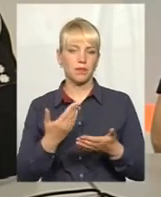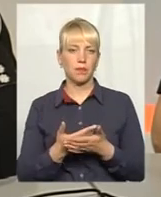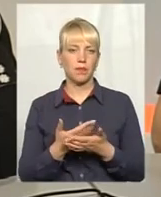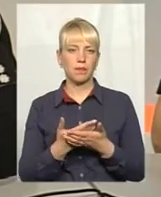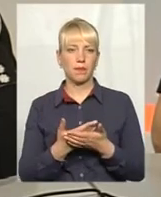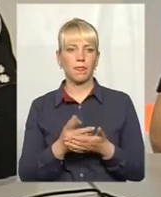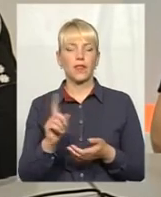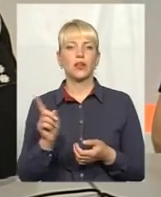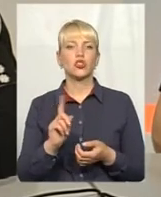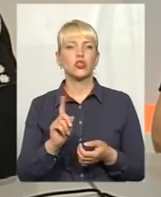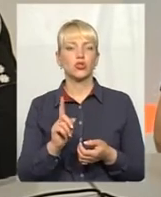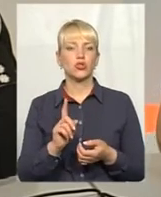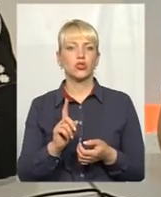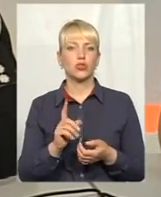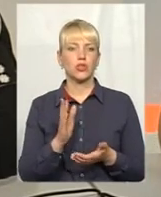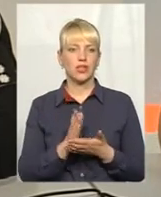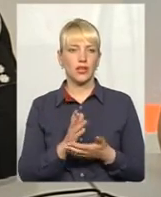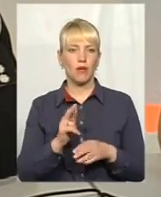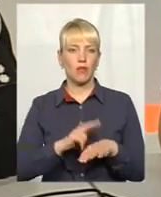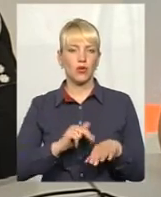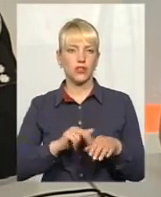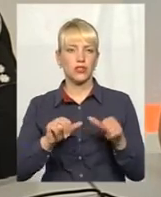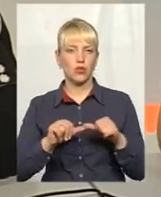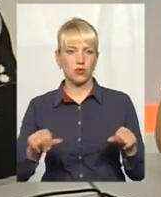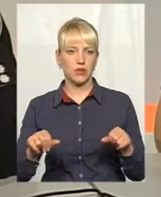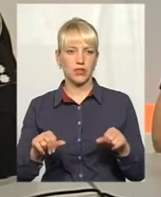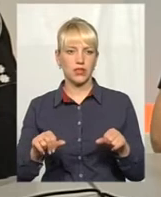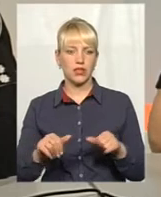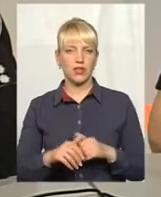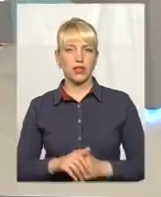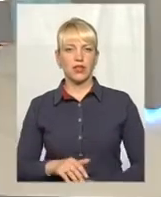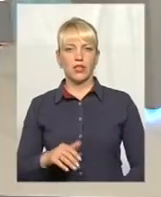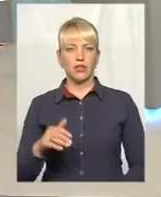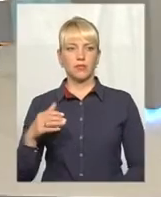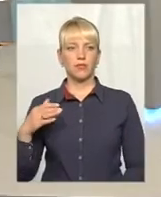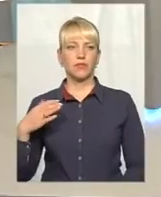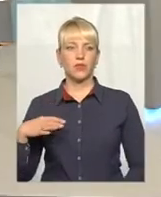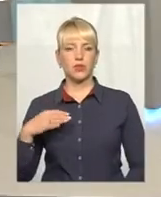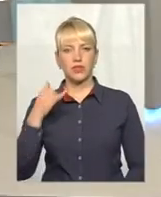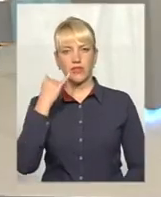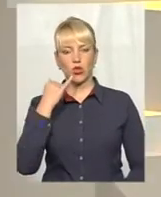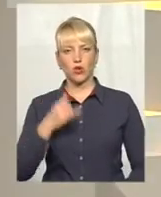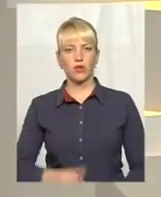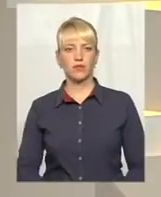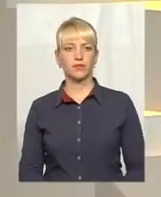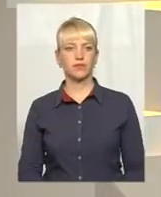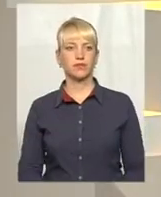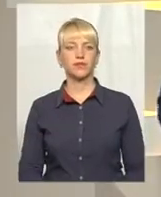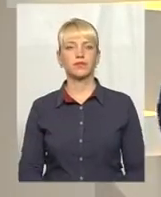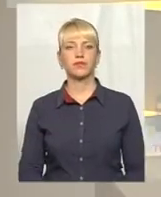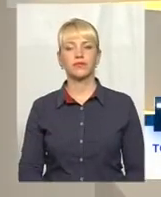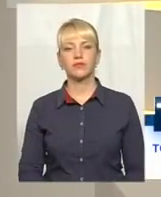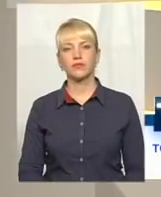що з собою являє поліцейська комісія. Власне, ми про це поговоримо після дзвінка, насамперед дзвінки 61